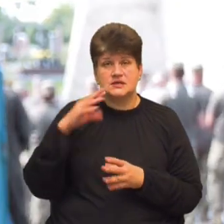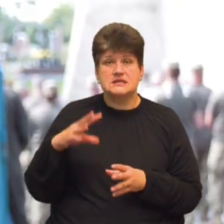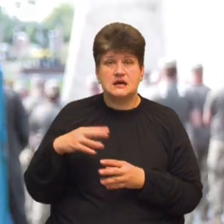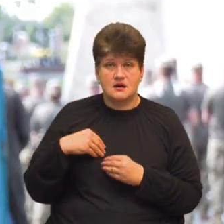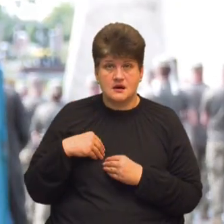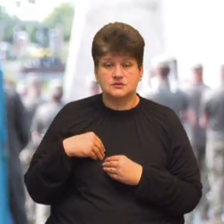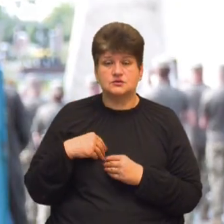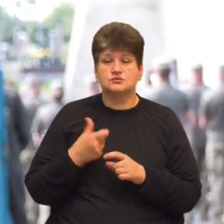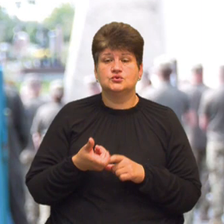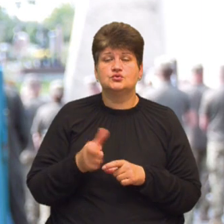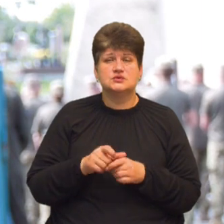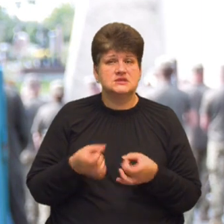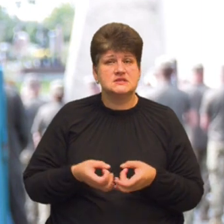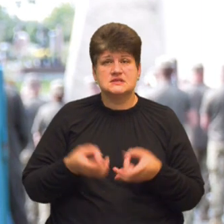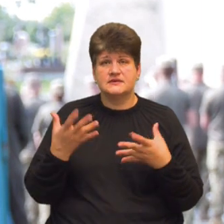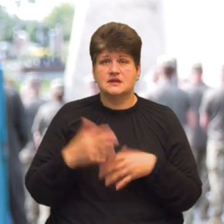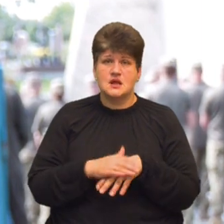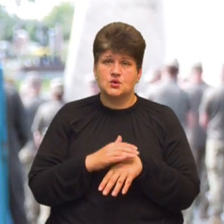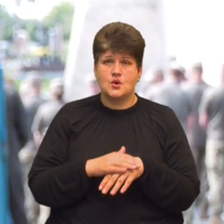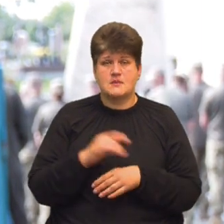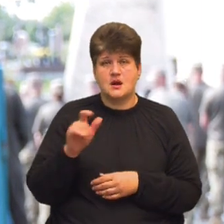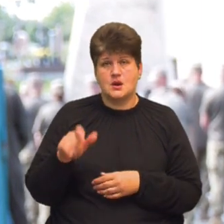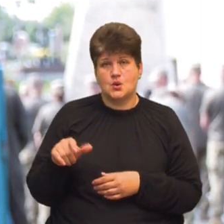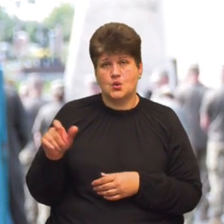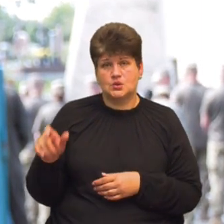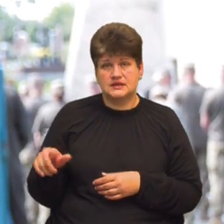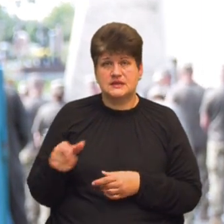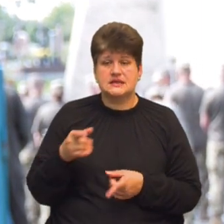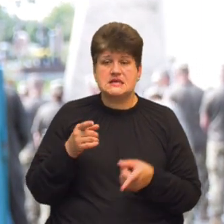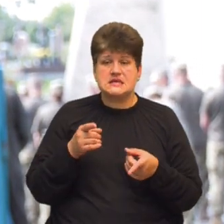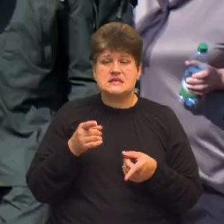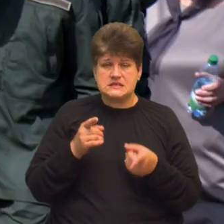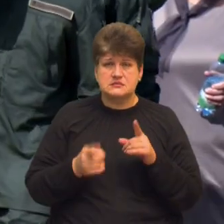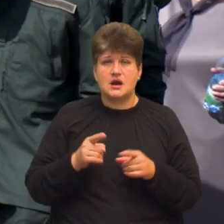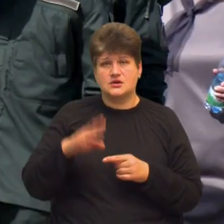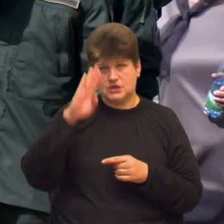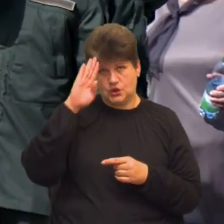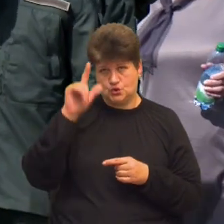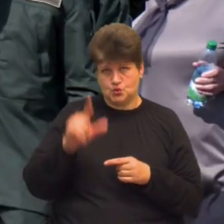Надзвичайно світла, добра людина. Тобто справжній чоловік, справжній воїн.